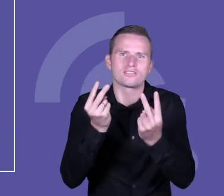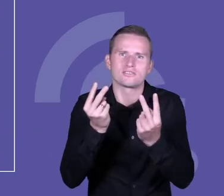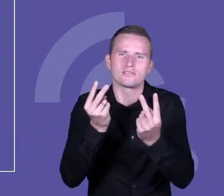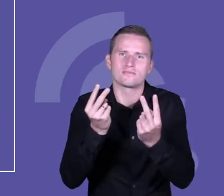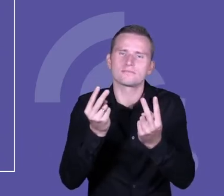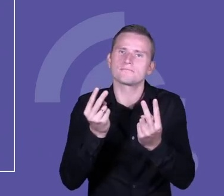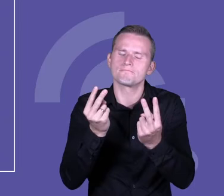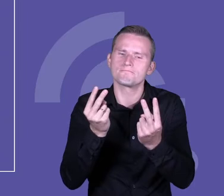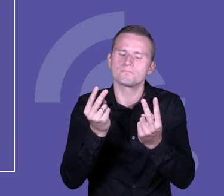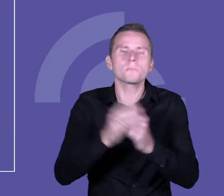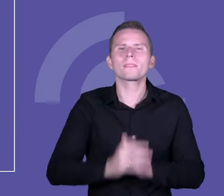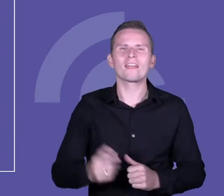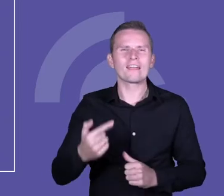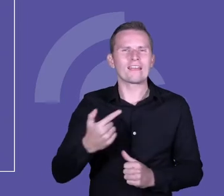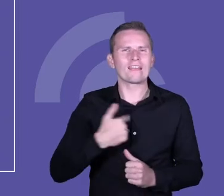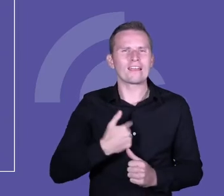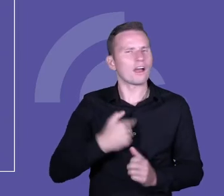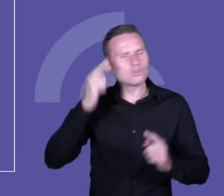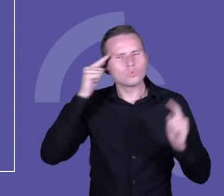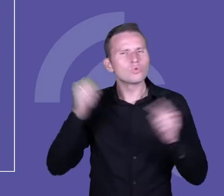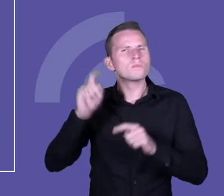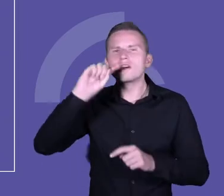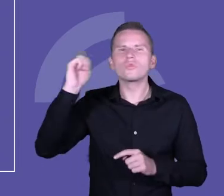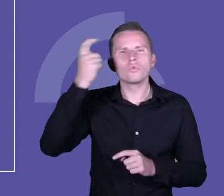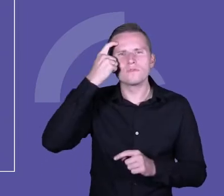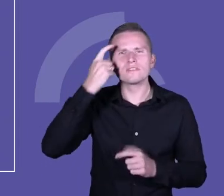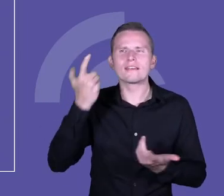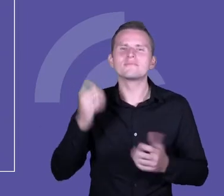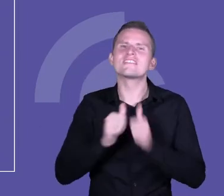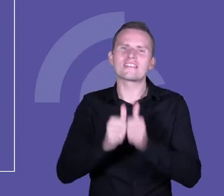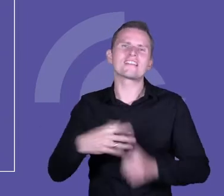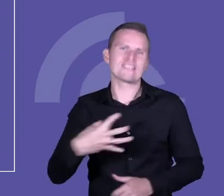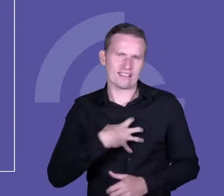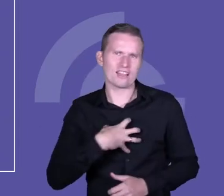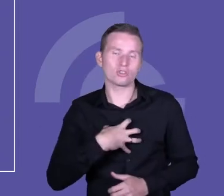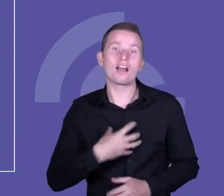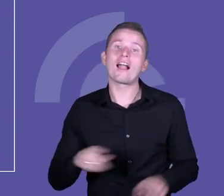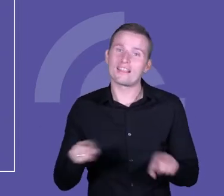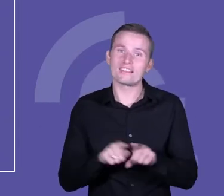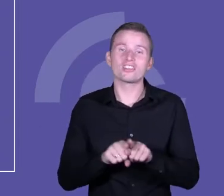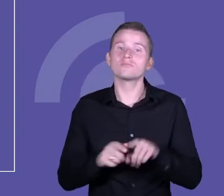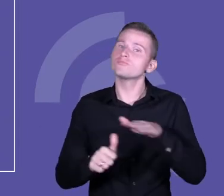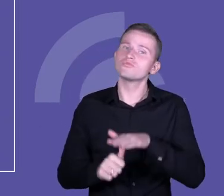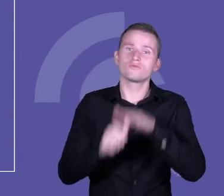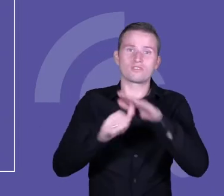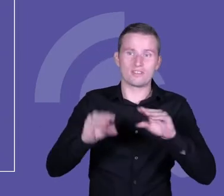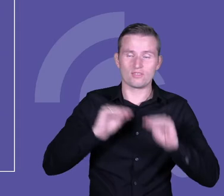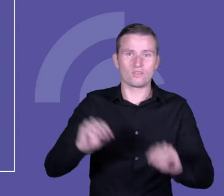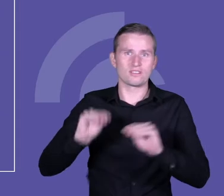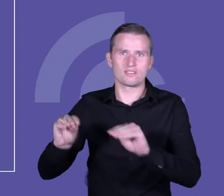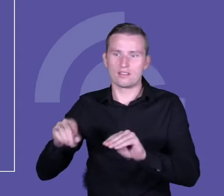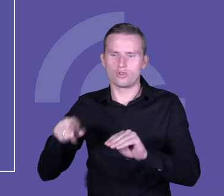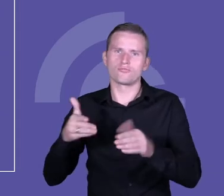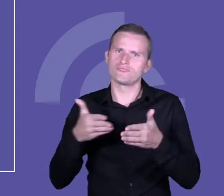moim wystąpieniu skupię się głównie na roli dyrektora, ale oczywiście przywództwo edukacyjne jest dużo szerszym pojęciem. Ono też